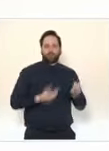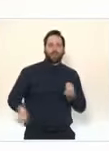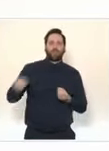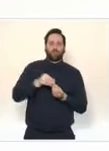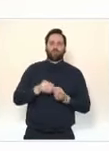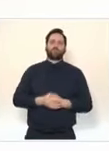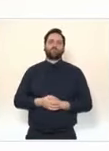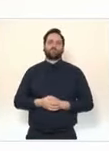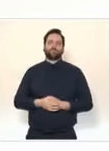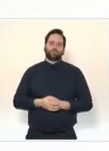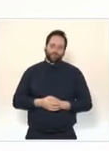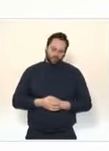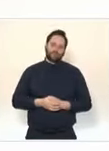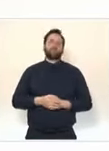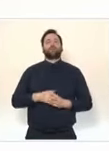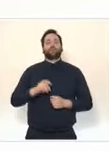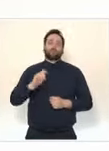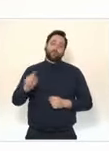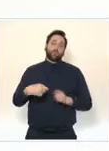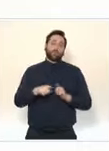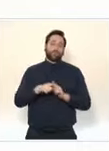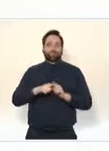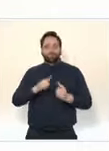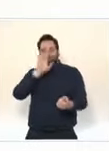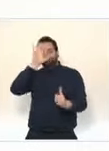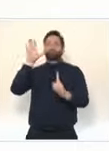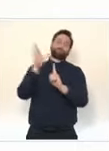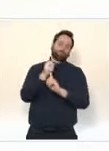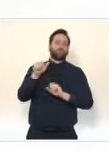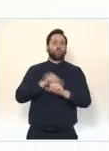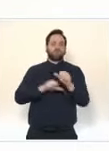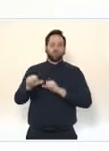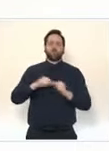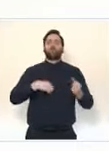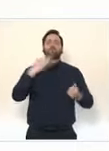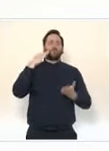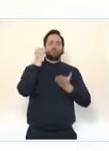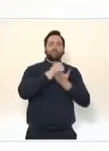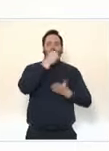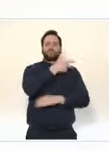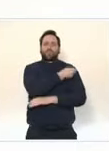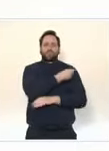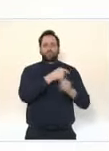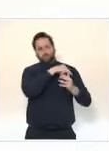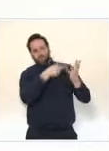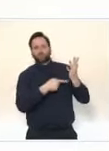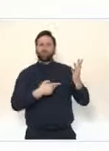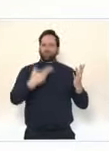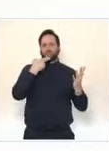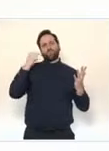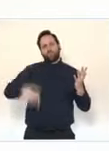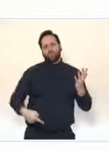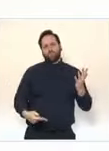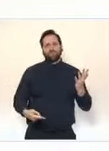vaccins dont nous disposons. Beaucoup de vaccins ont été développés et sont utilisés dans les différents pays du monde.